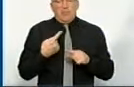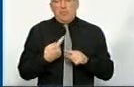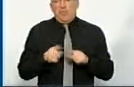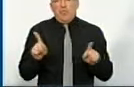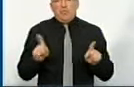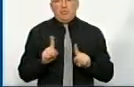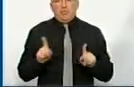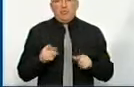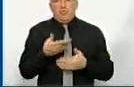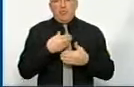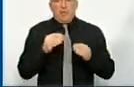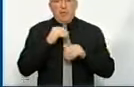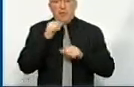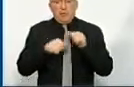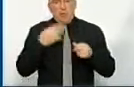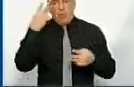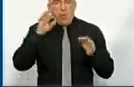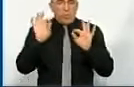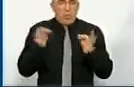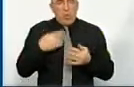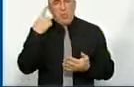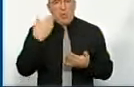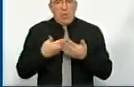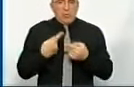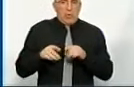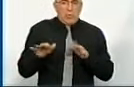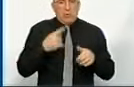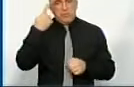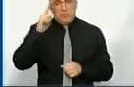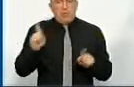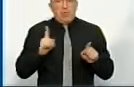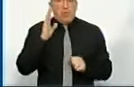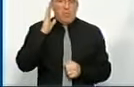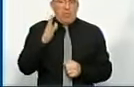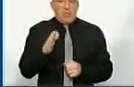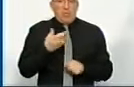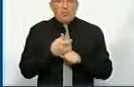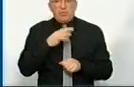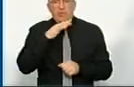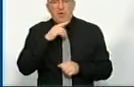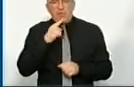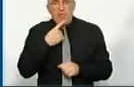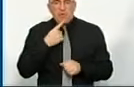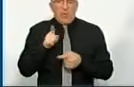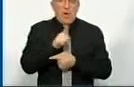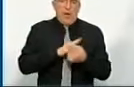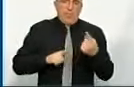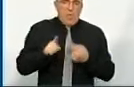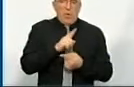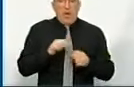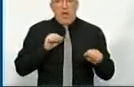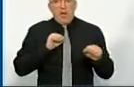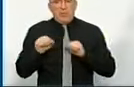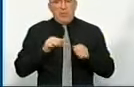ми 10 років моделювали, прогнозували ці речі. Ми знали про те, що буде дуже важко проходити реформа і